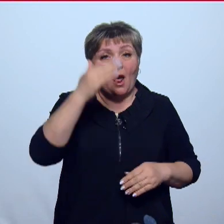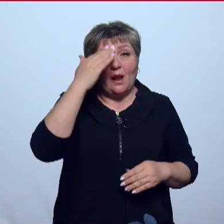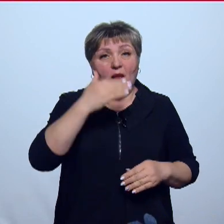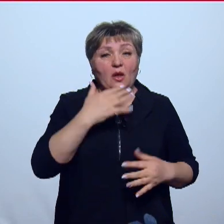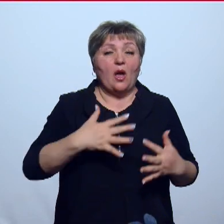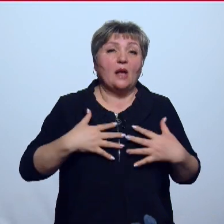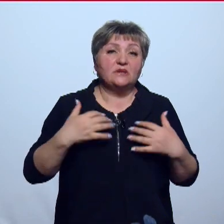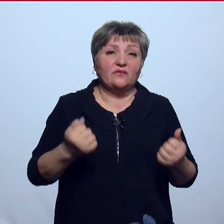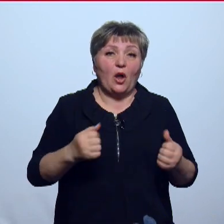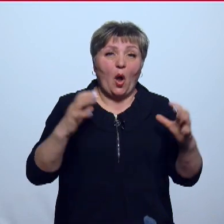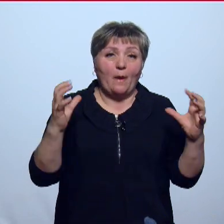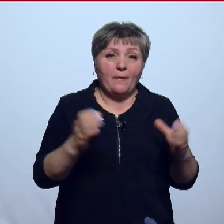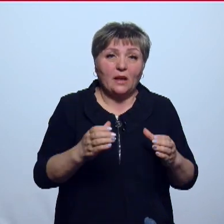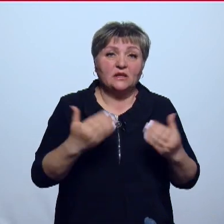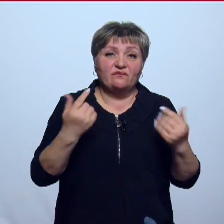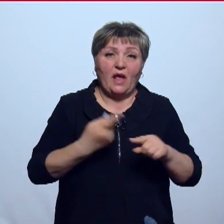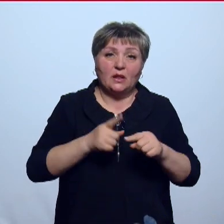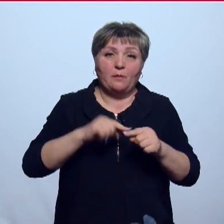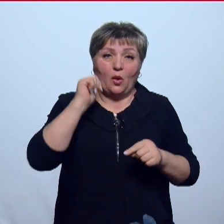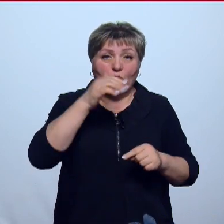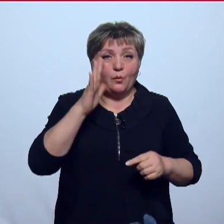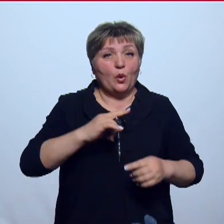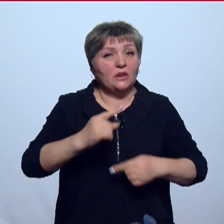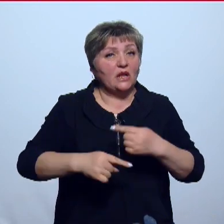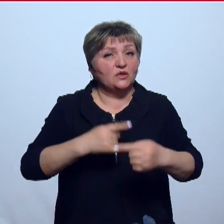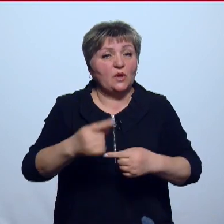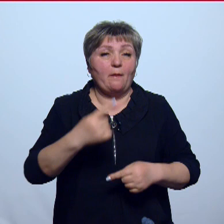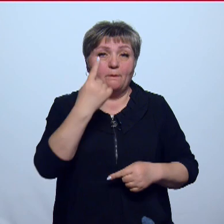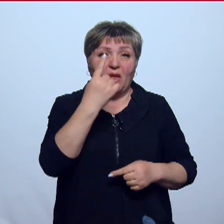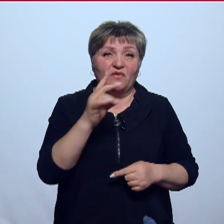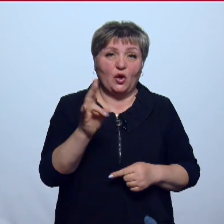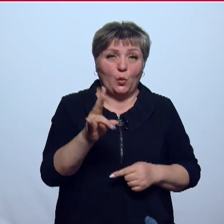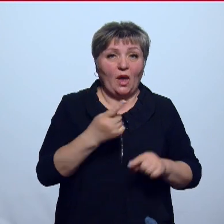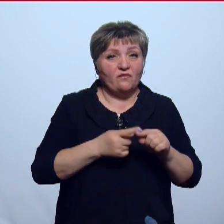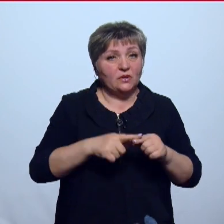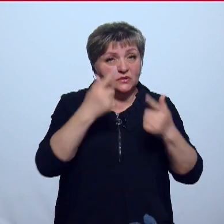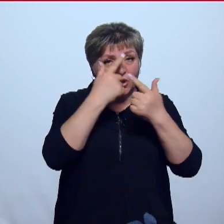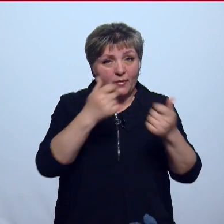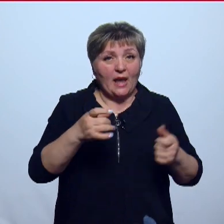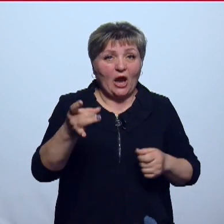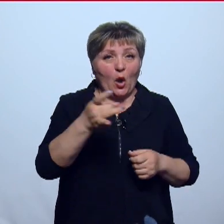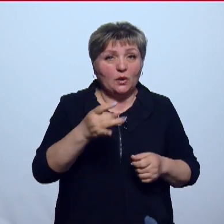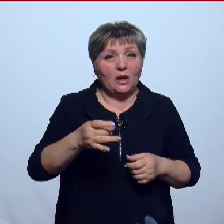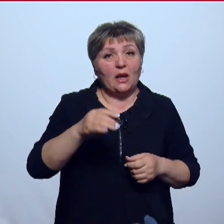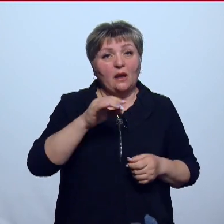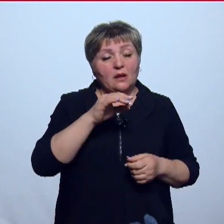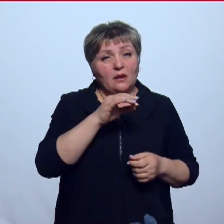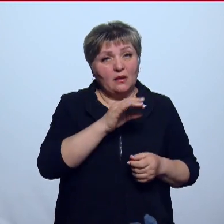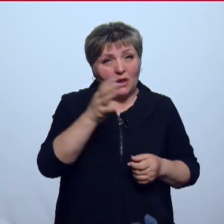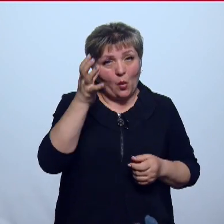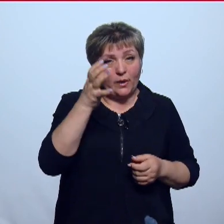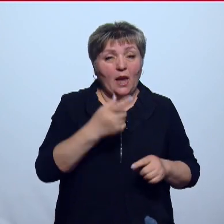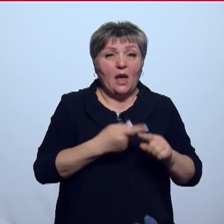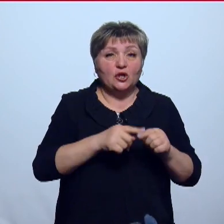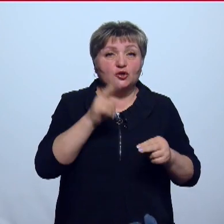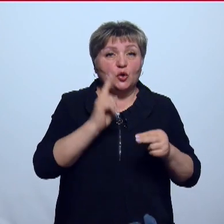оздоровительная кампания в Удмуртии в этом году начнется традиционно. 1 июня об этом сообщили в региональном Миноборнауке. Напомню, в прошлом